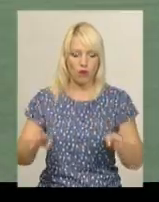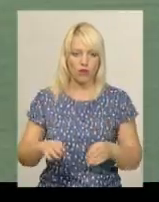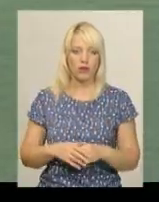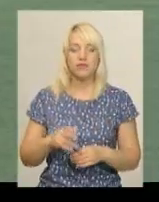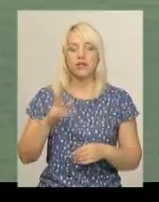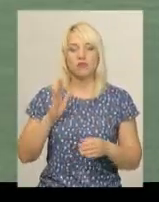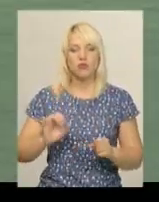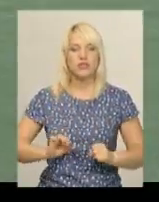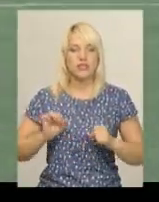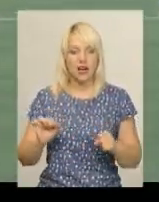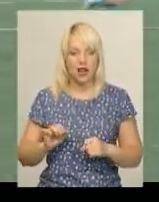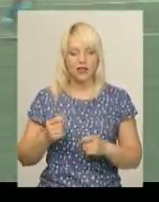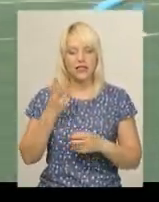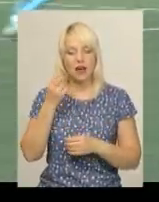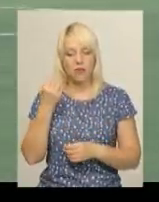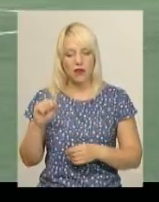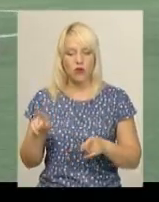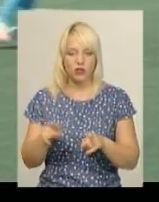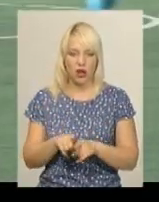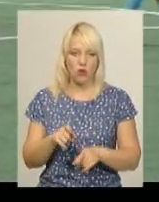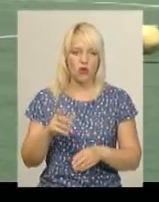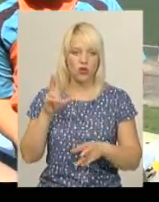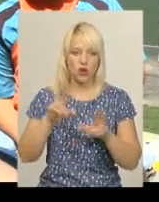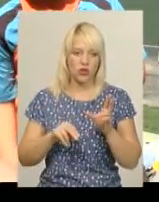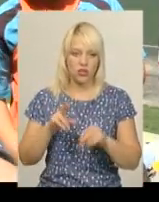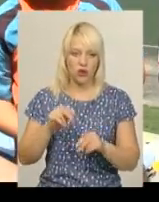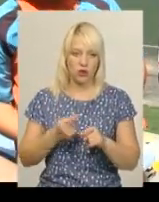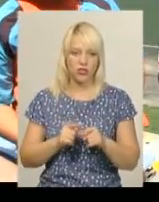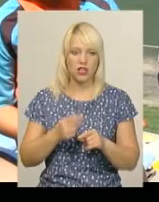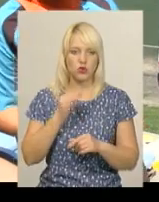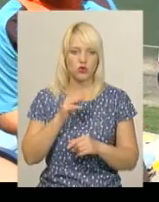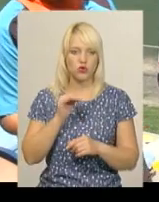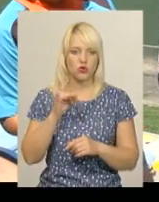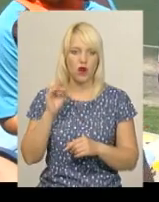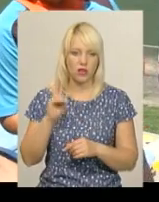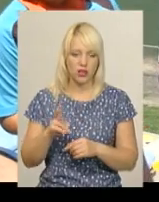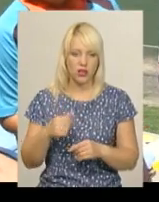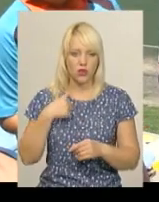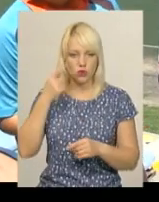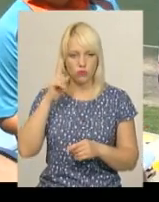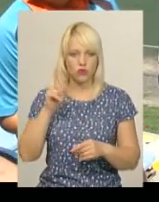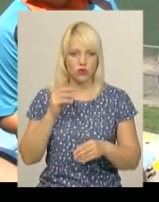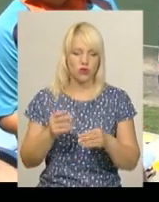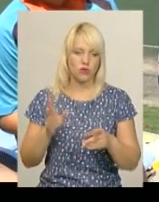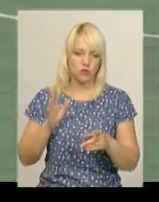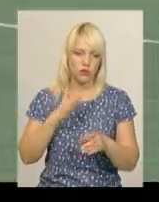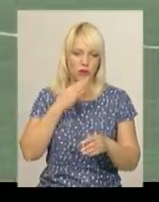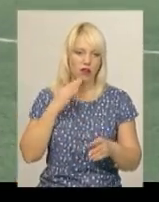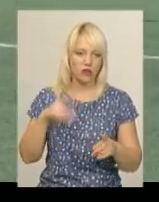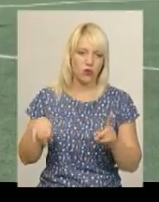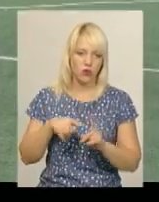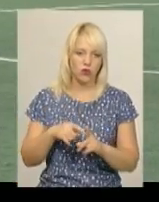На перемогу розраховує і гравець команди-суперниці Ілля Шишурак. Думаю, що заб'ємо дуже багато голів.